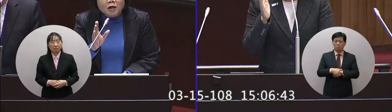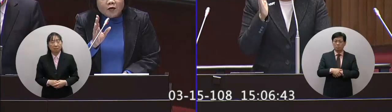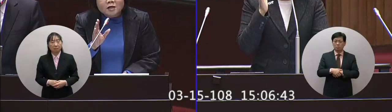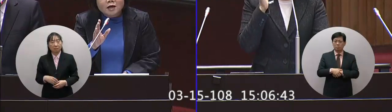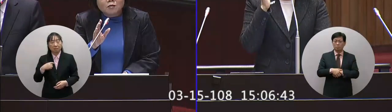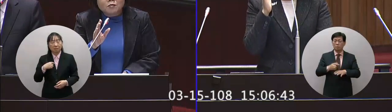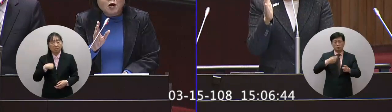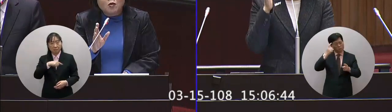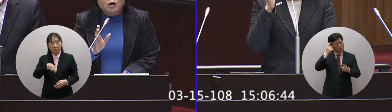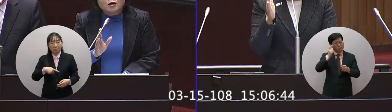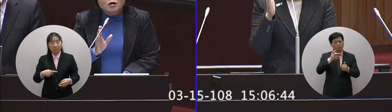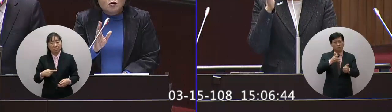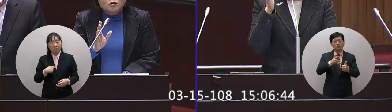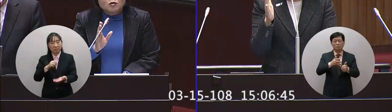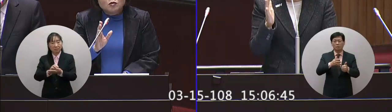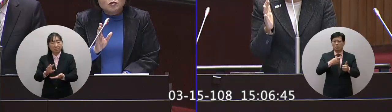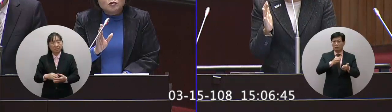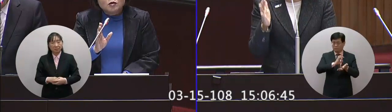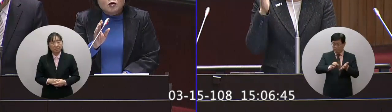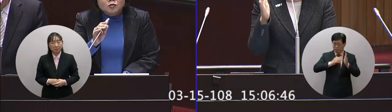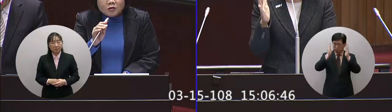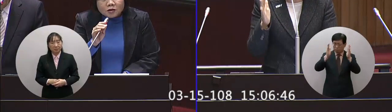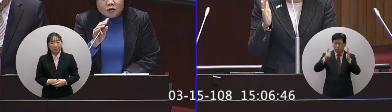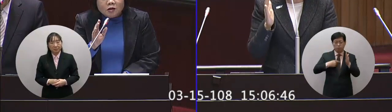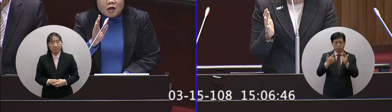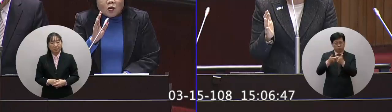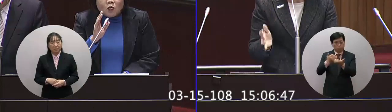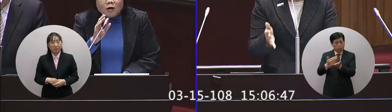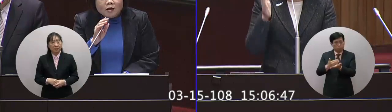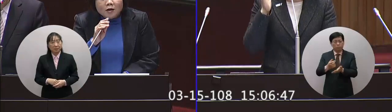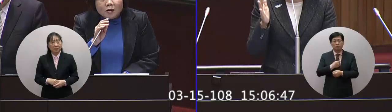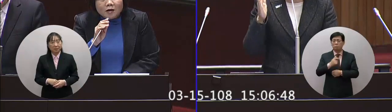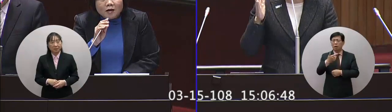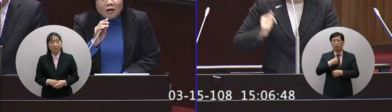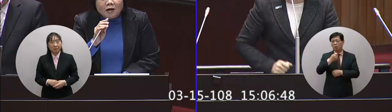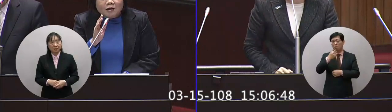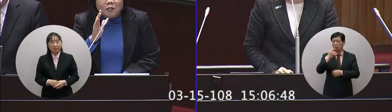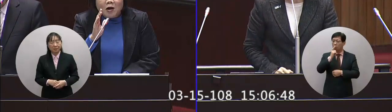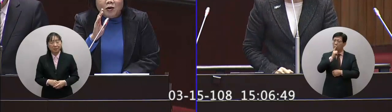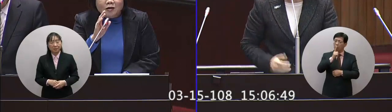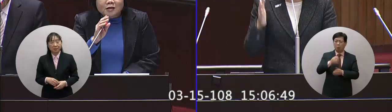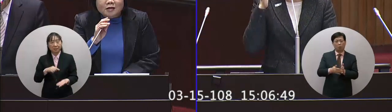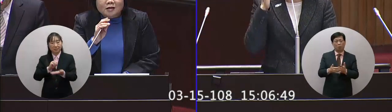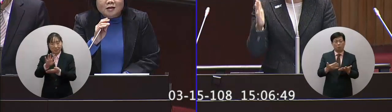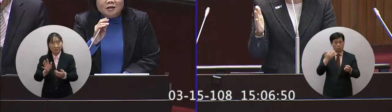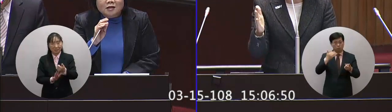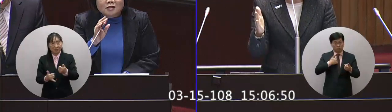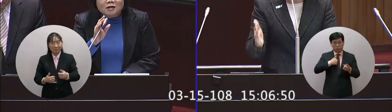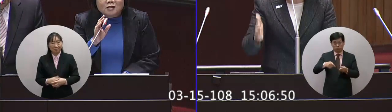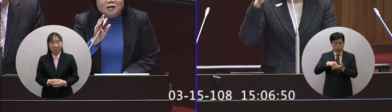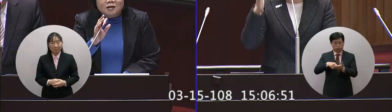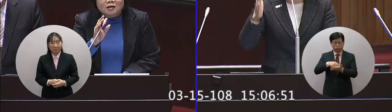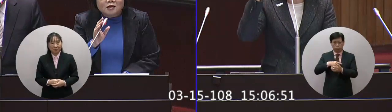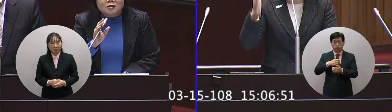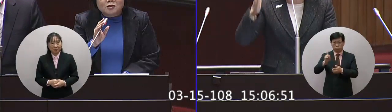所以我想要你們要要用心去處理這件事情不是嘴巴說一說你如果去爭